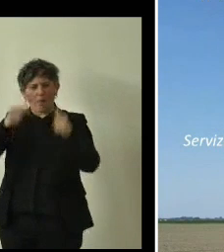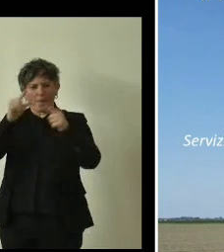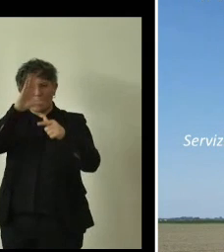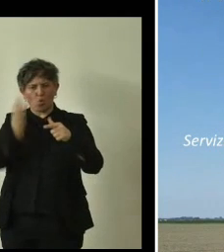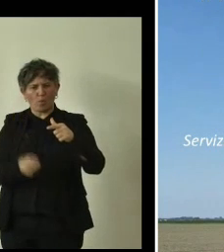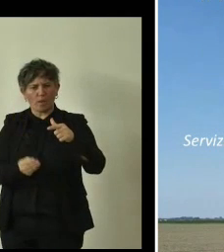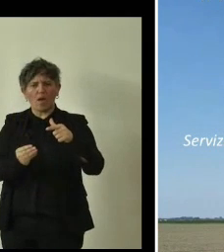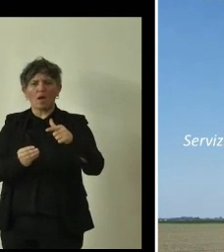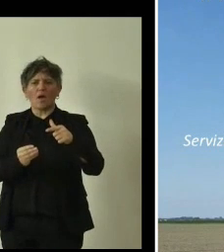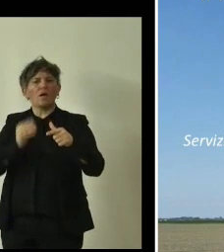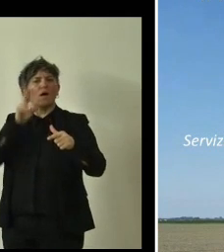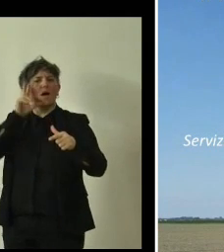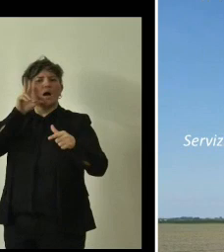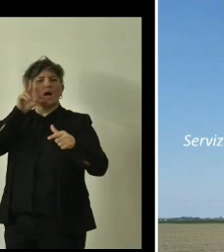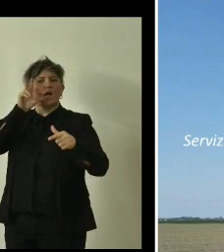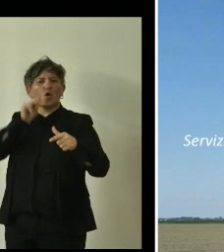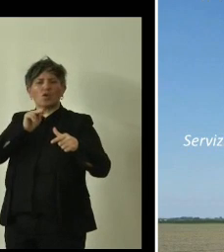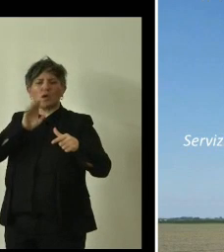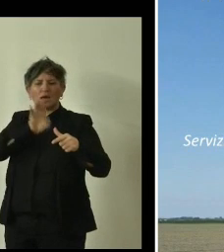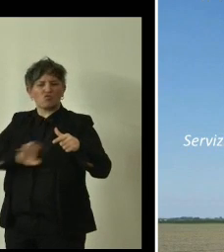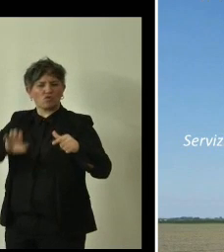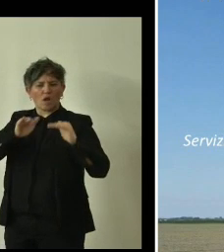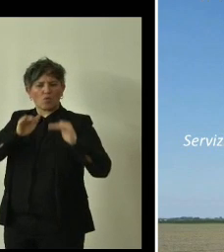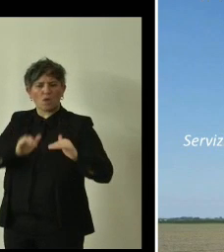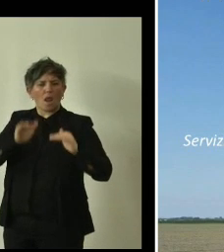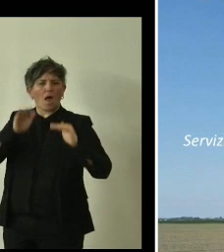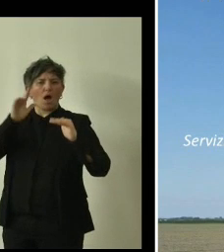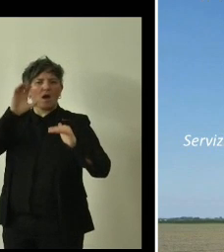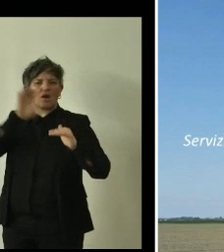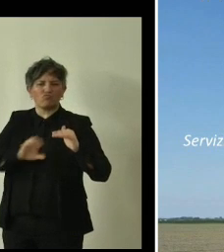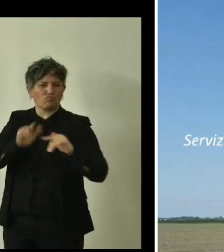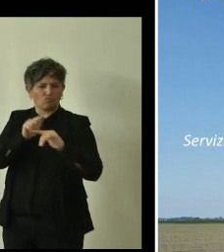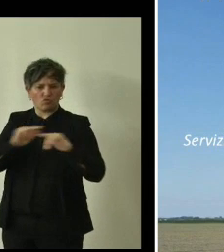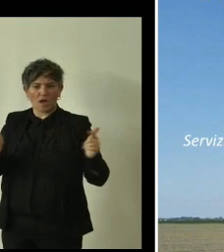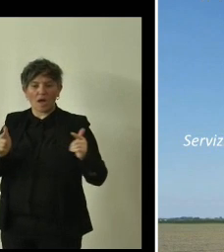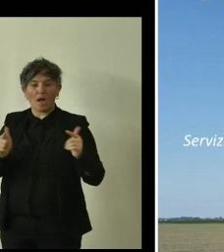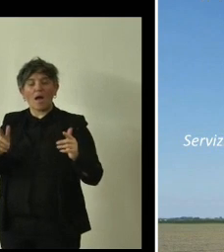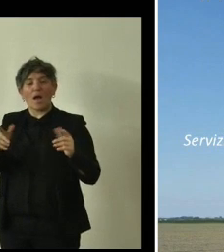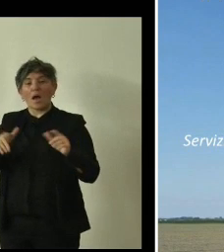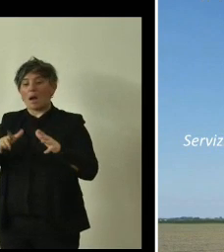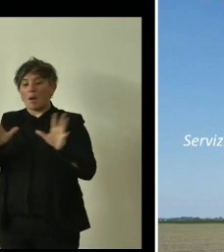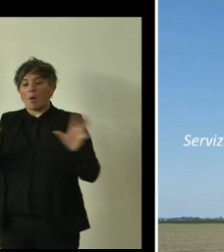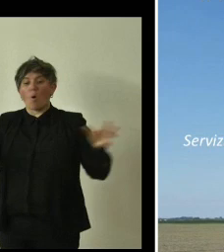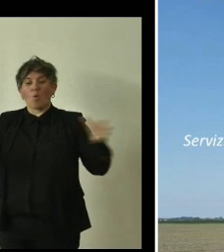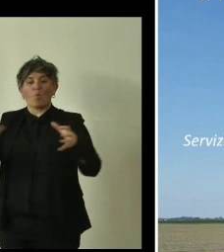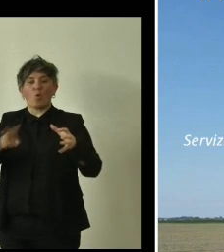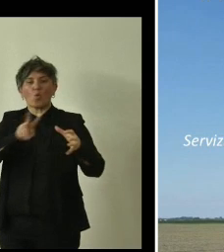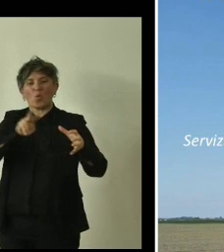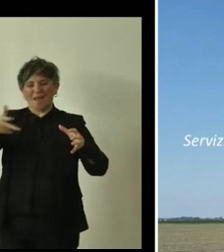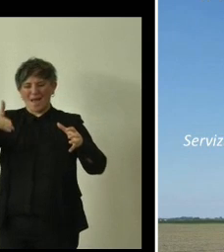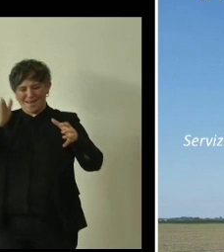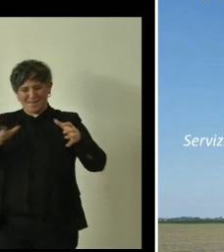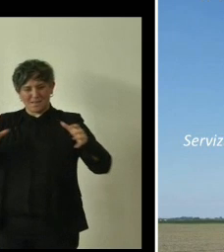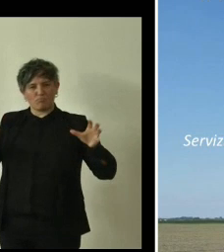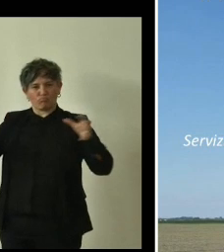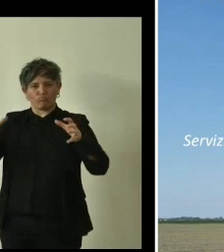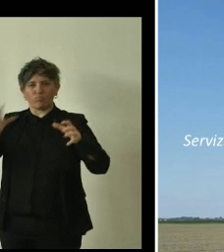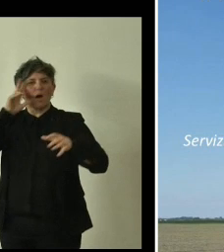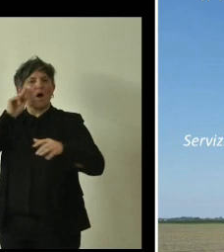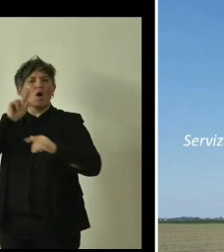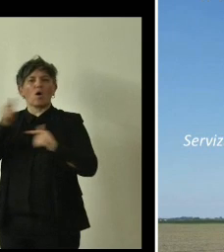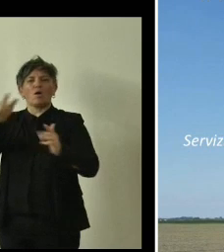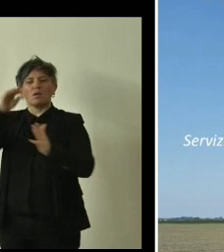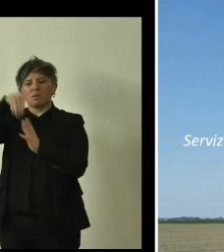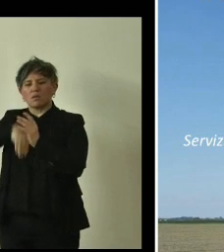e di una tutela regionale. Circa due terzi di questi alberi non erano contenuti all'interno della banca dati degli alberi